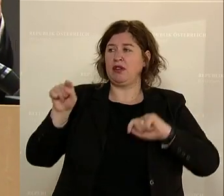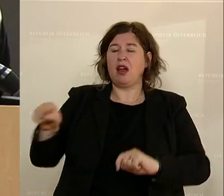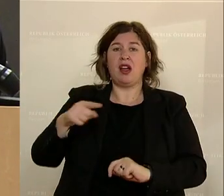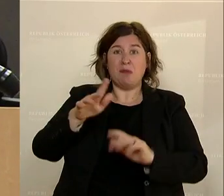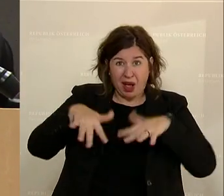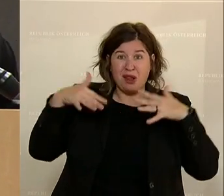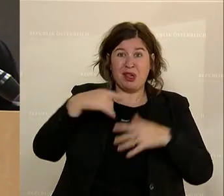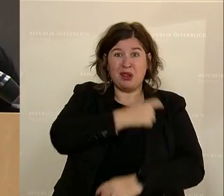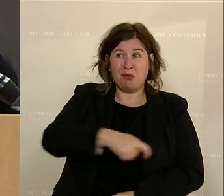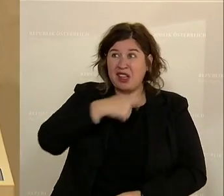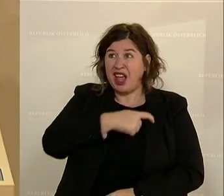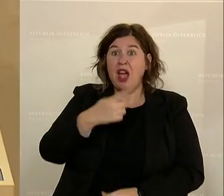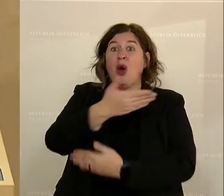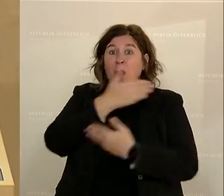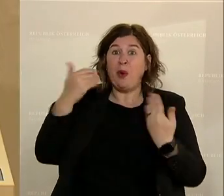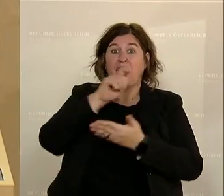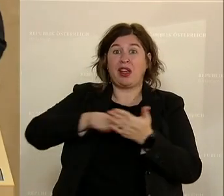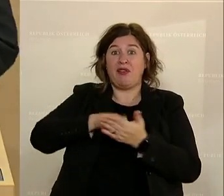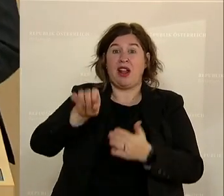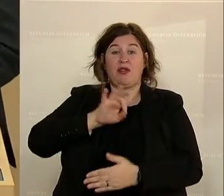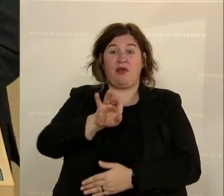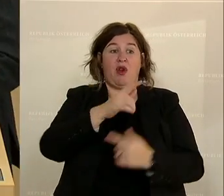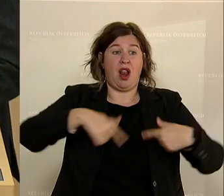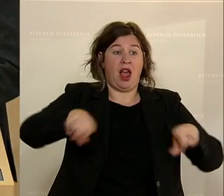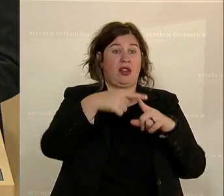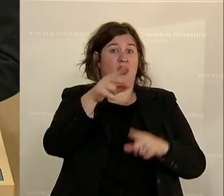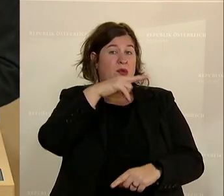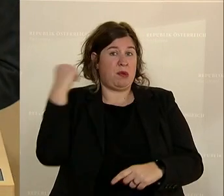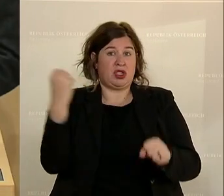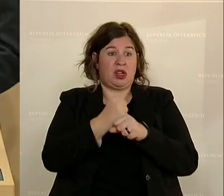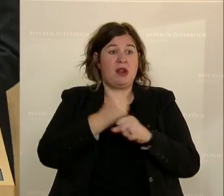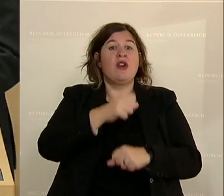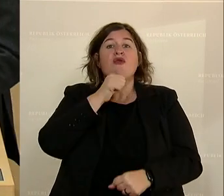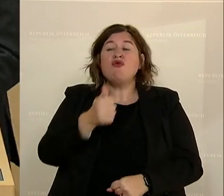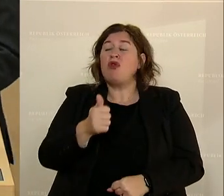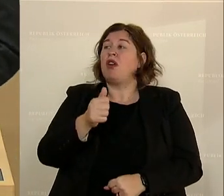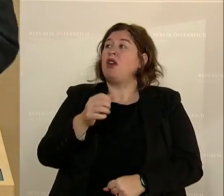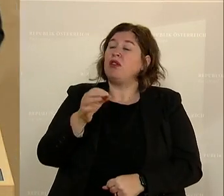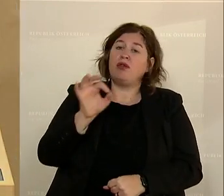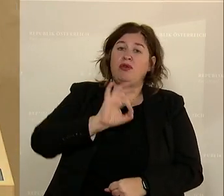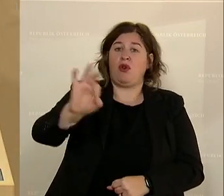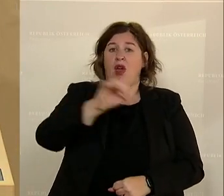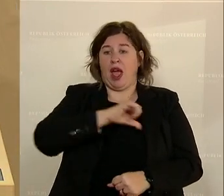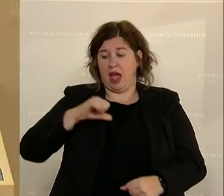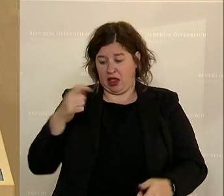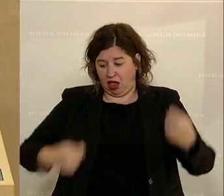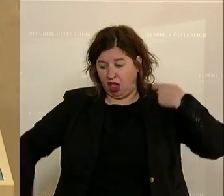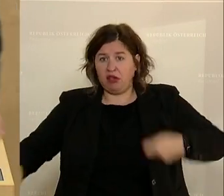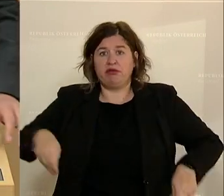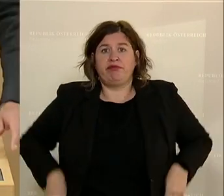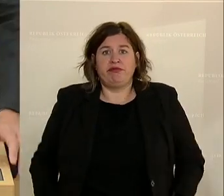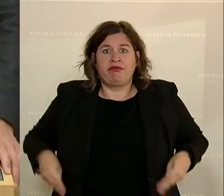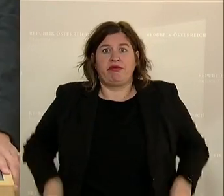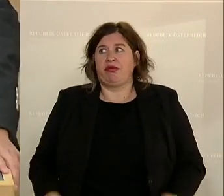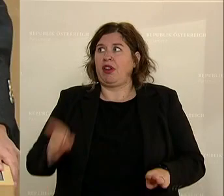Parlament, die gar nicht gewillt ist für das Land und für die Menschen zu arbeiten, die nur für die eigenen Taschen arbeiten, die nur Korruption betreiben,